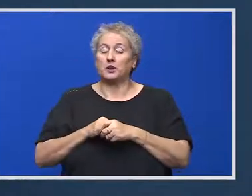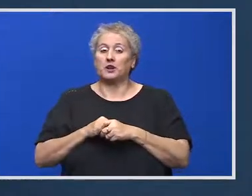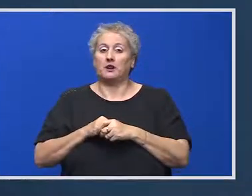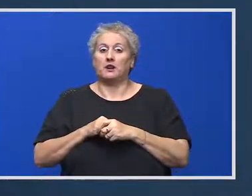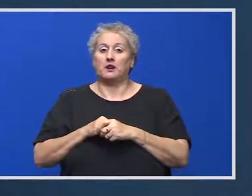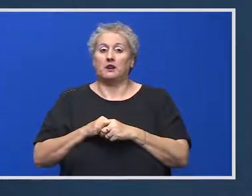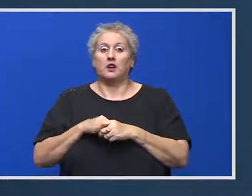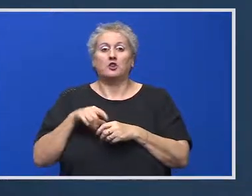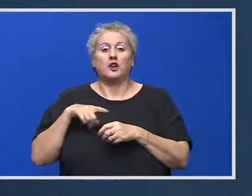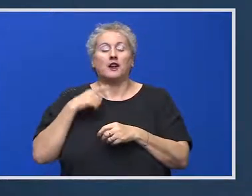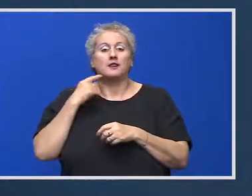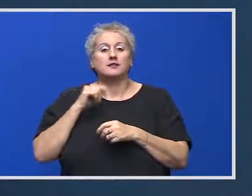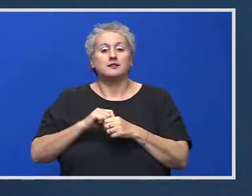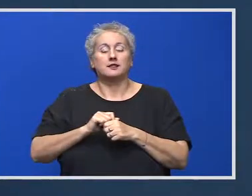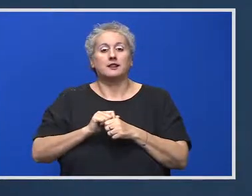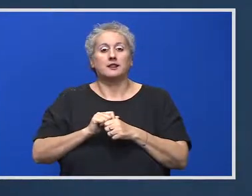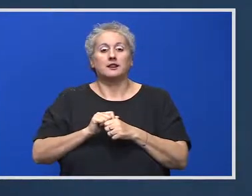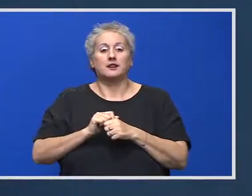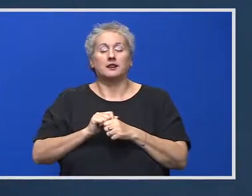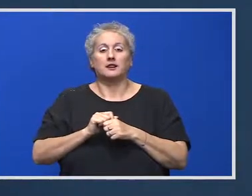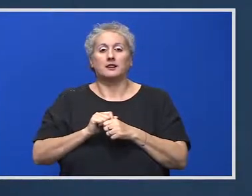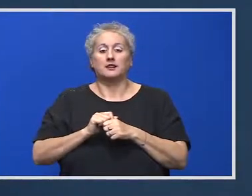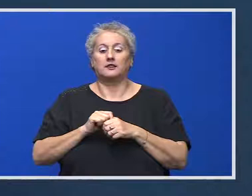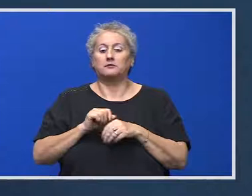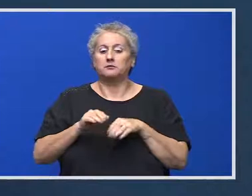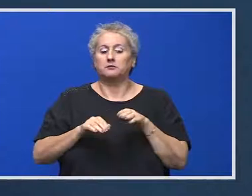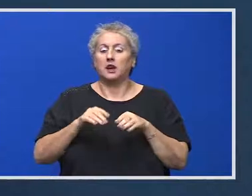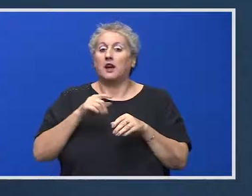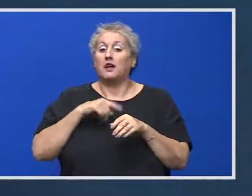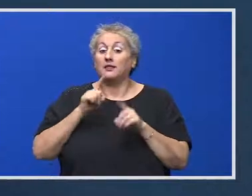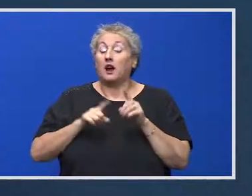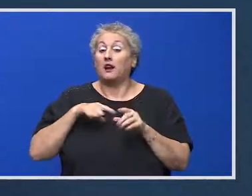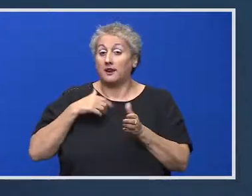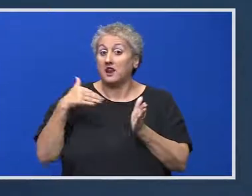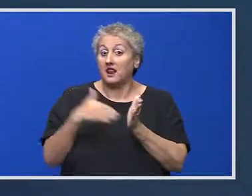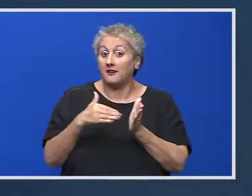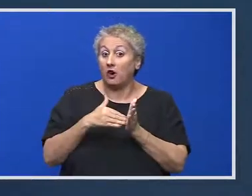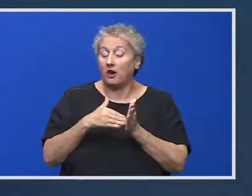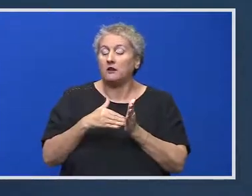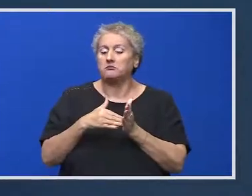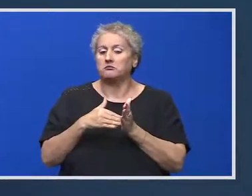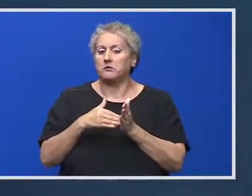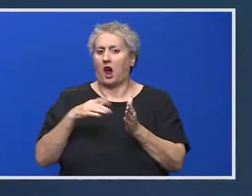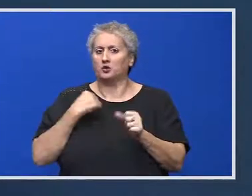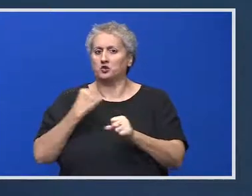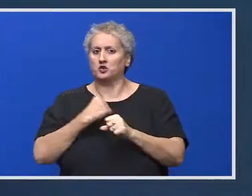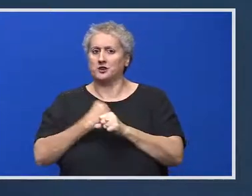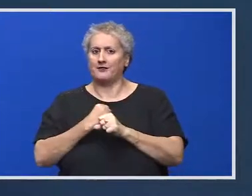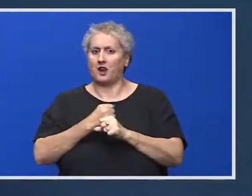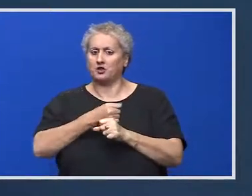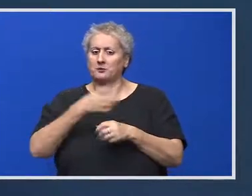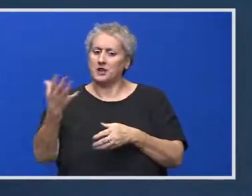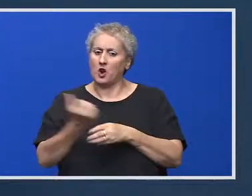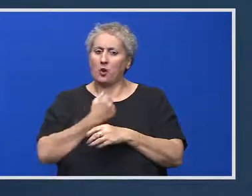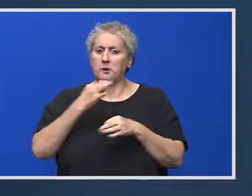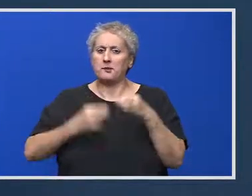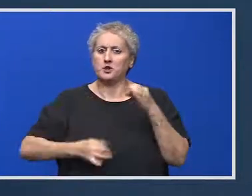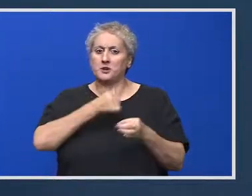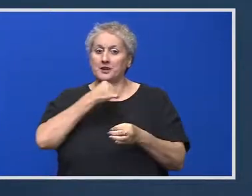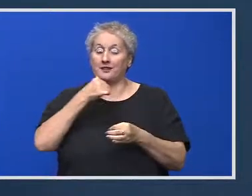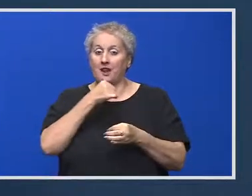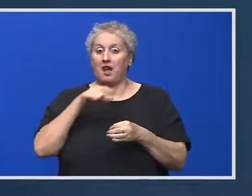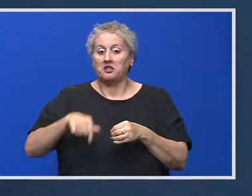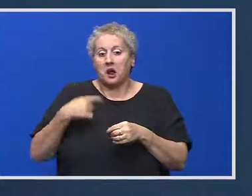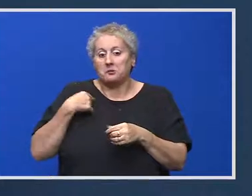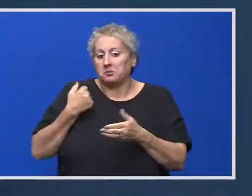trec de aceste comitete, bineînțeles că le vom lua în calcul. În acest moment nu am avut astfel de propuneri. Eu, din contră, țin minte